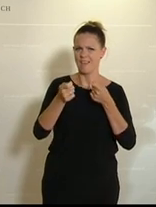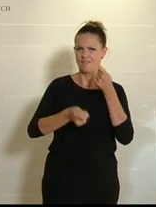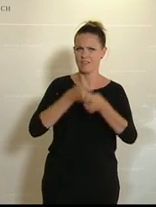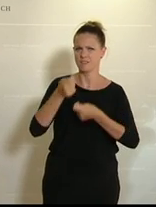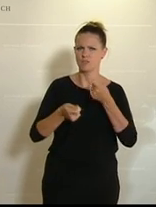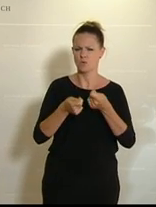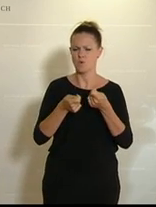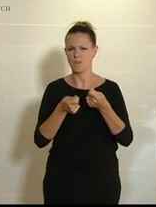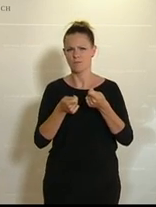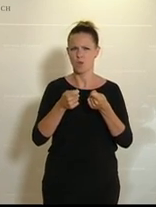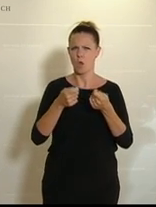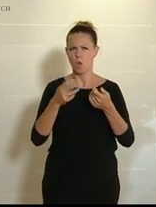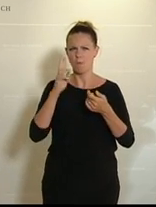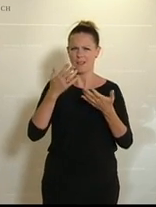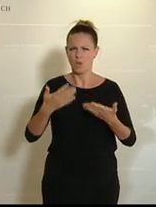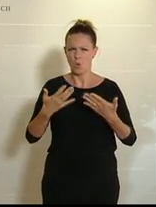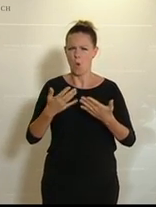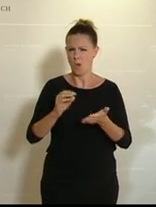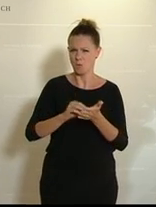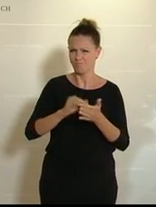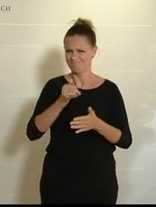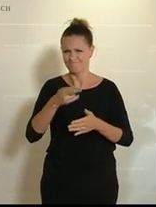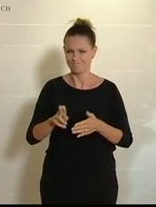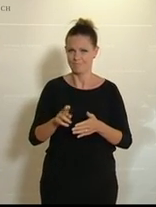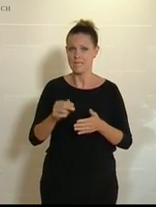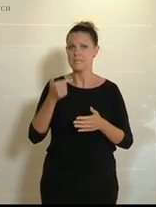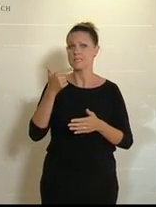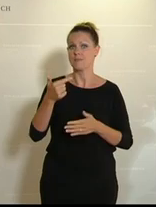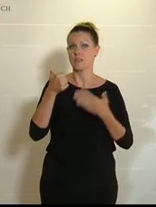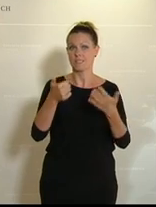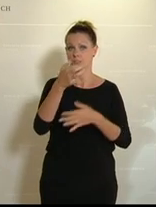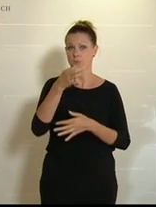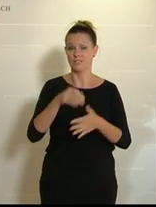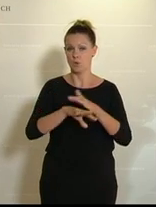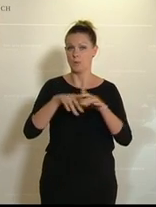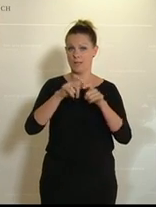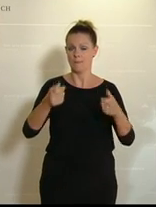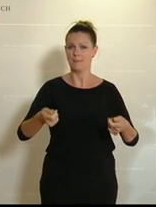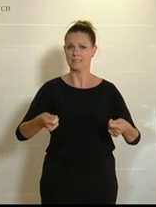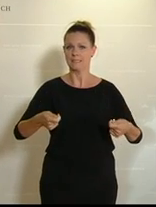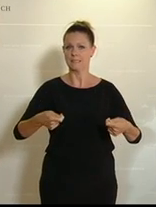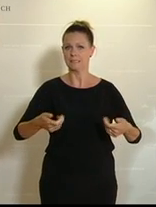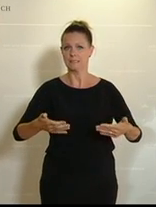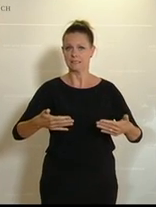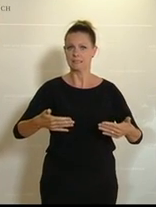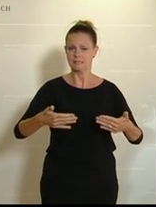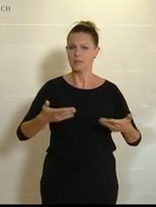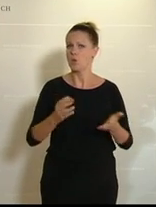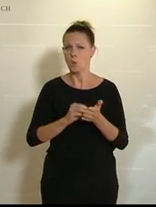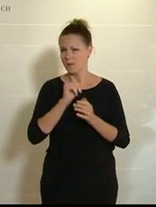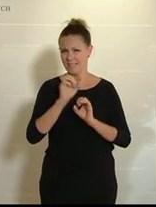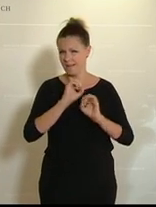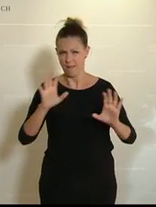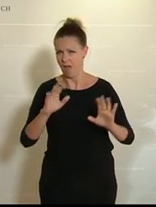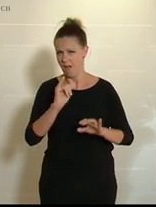überlegen heuer noch zu investieren. 62 Prozent der Unternehmen zögern, der Unternehmerinnen und Unternehmen zögern,